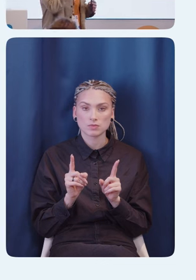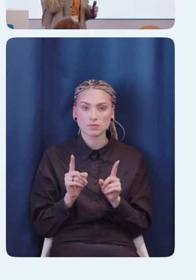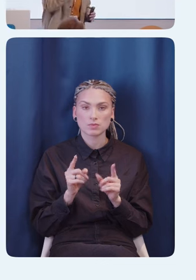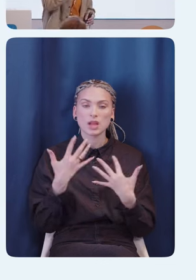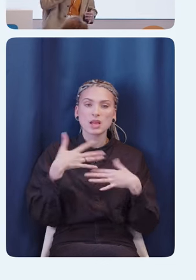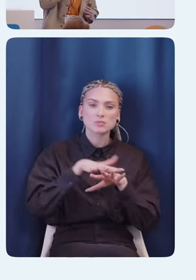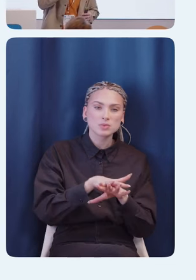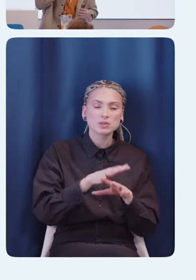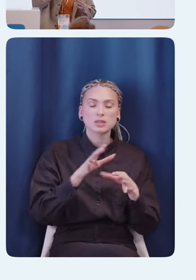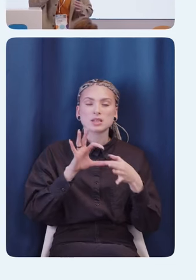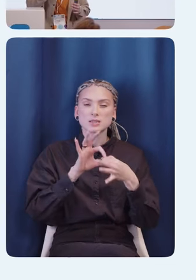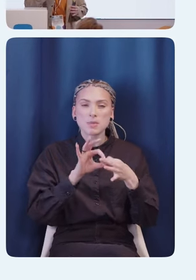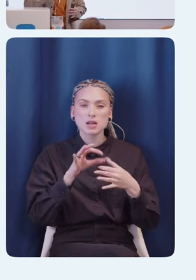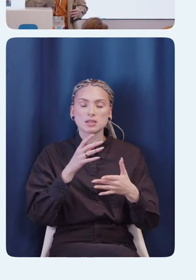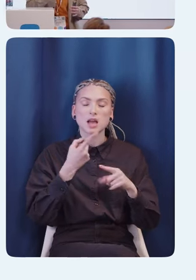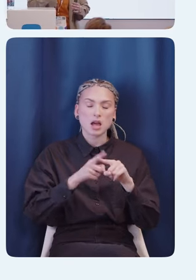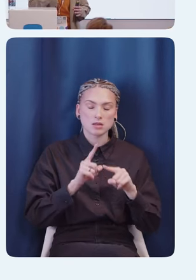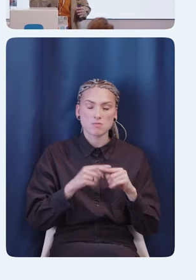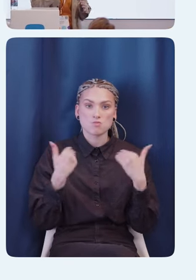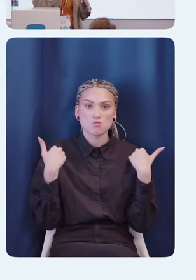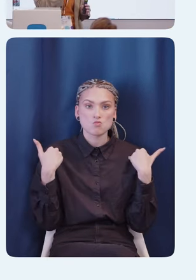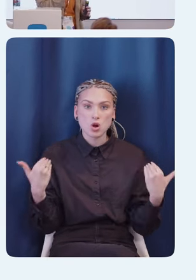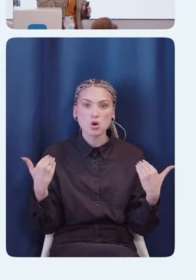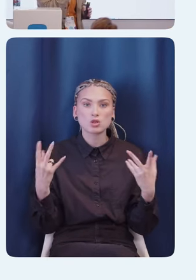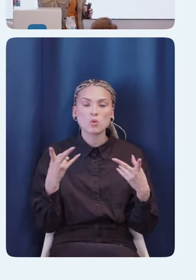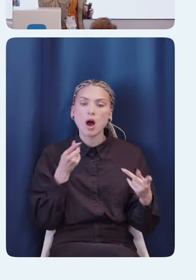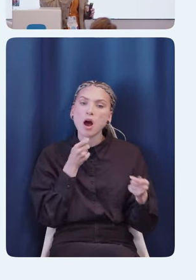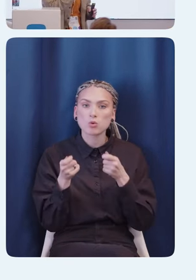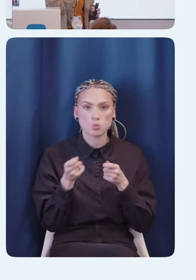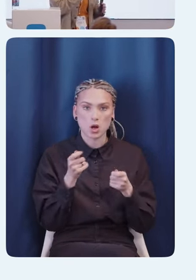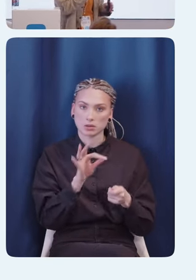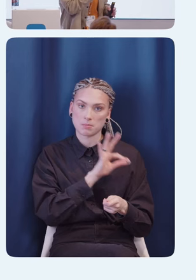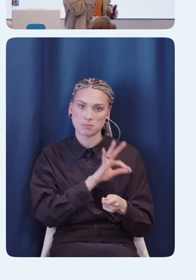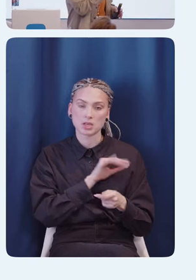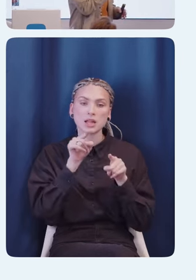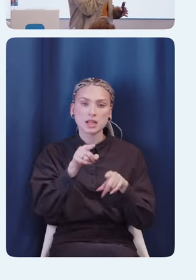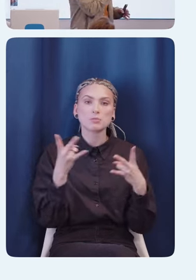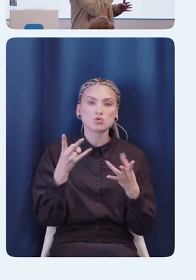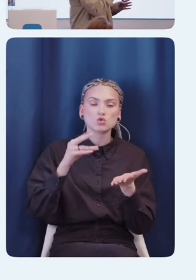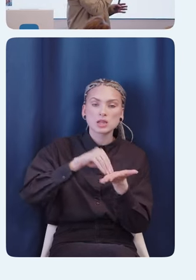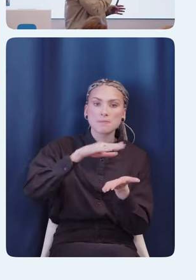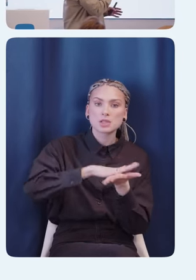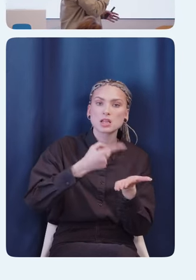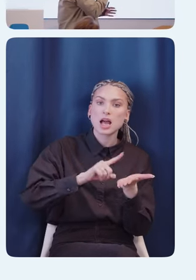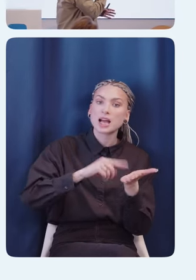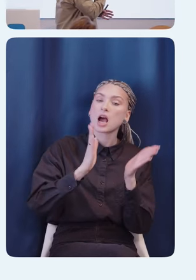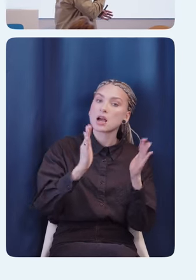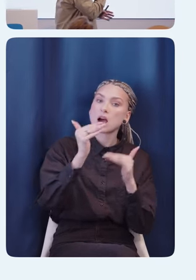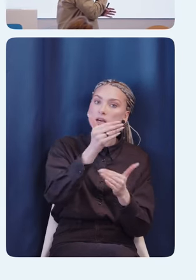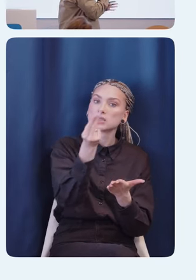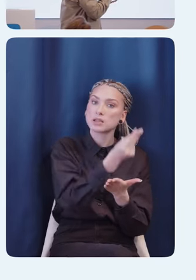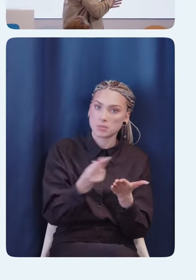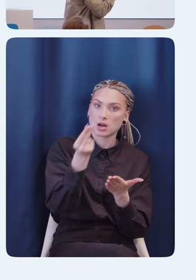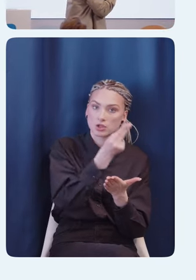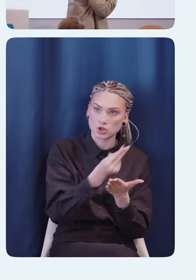trade image достаточно мощное средство, и его нужно аккуратно применять. Там, где вам необходимо подписать, что это изображение, вы ставите